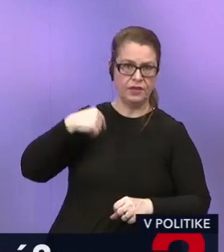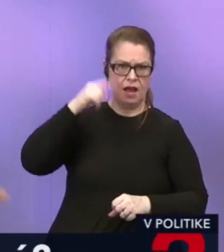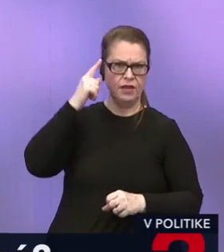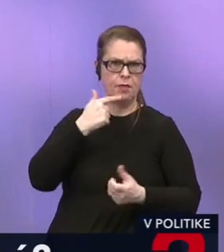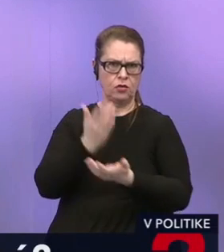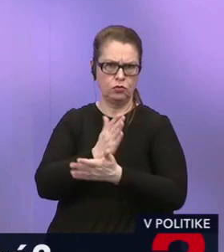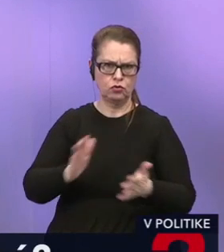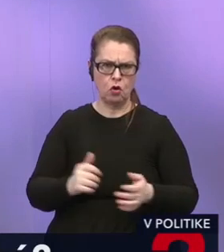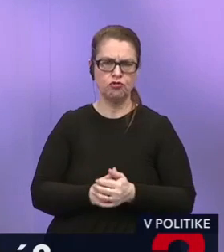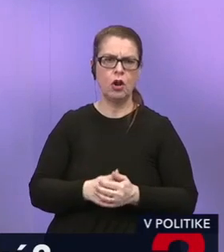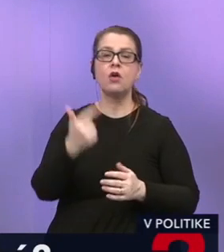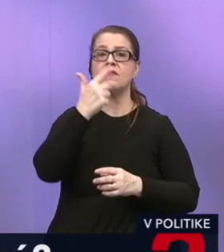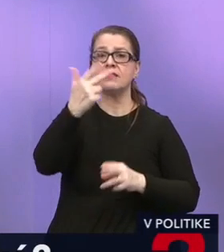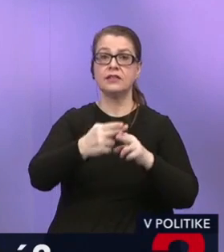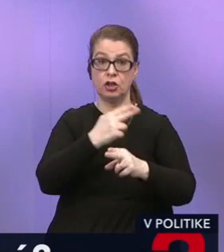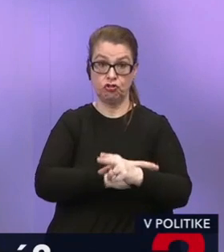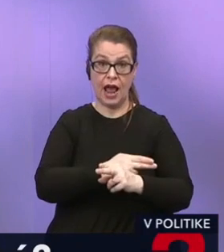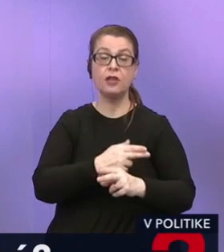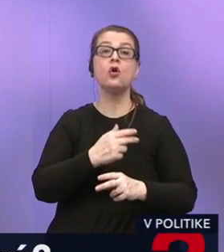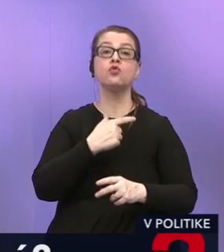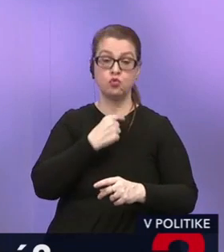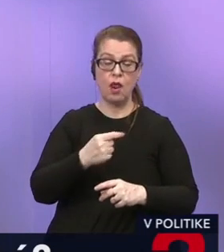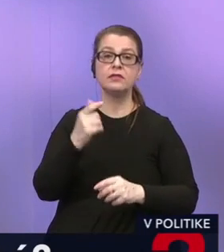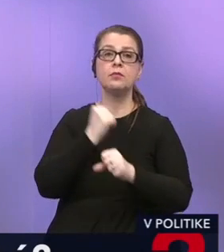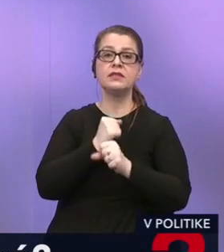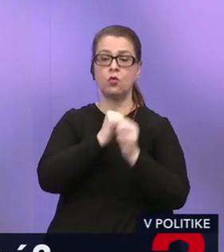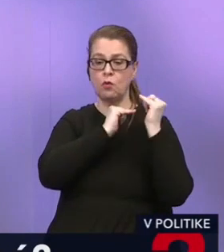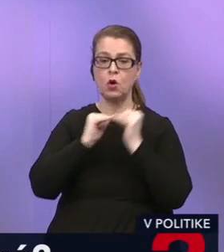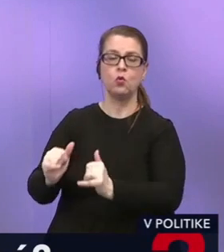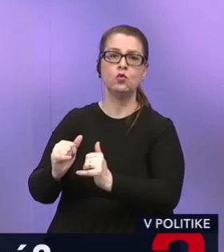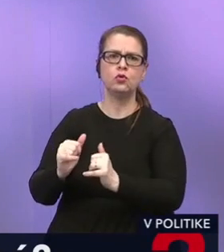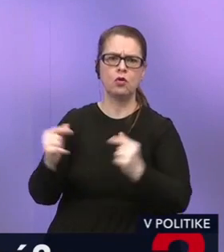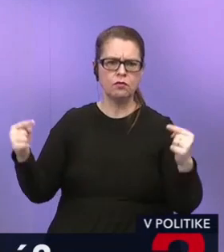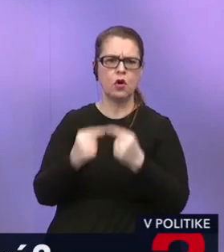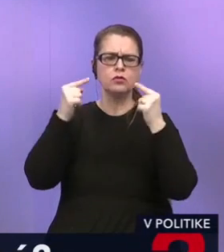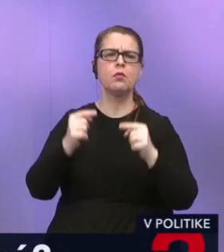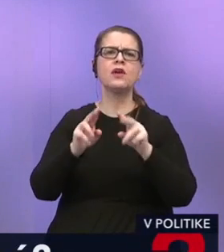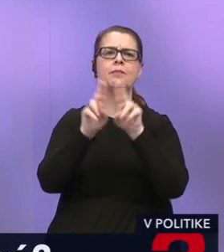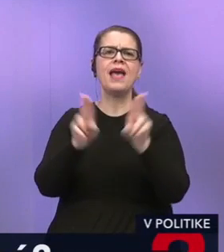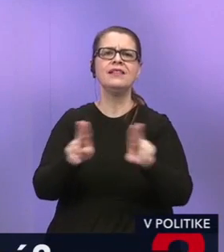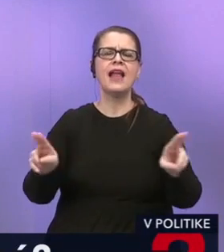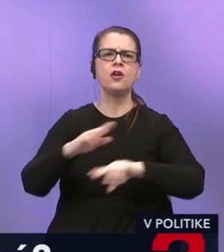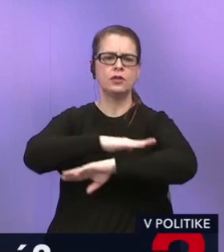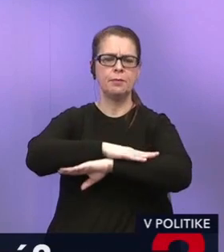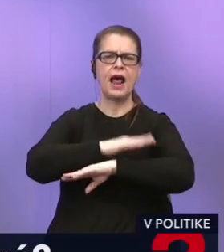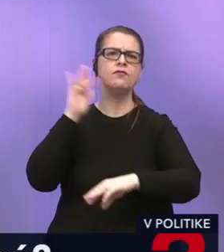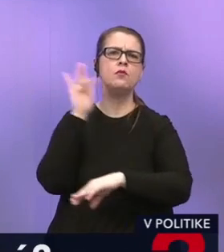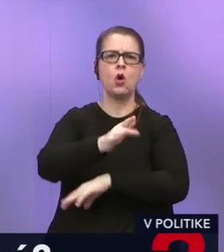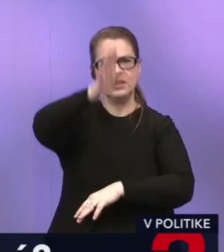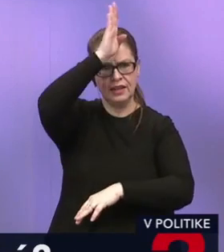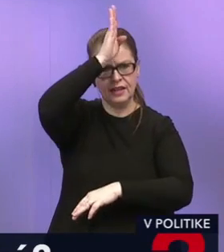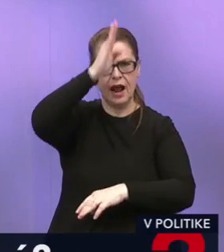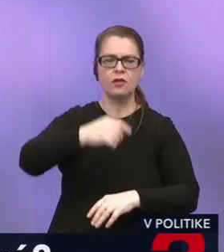23 krajín súhlasilo aj s tým, aby sa urobil útok v rozpore s medzinárodným právom proti Iraku. A my sme